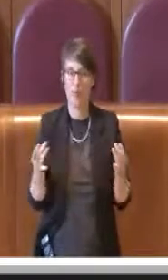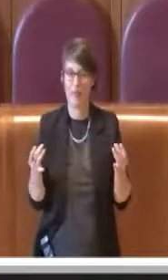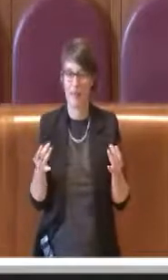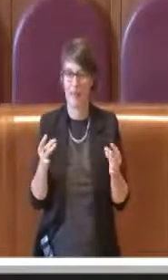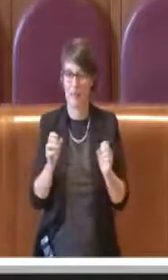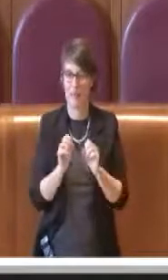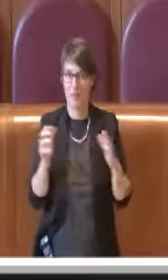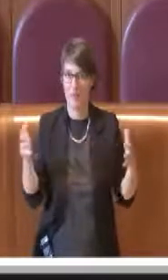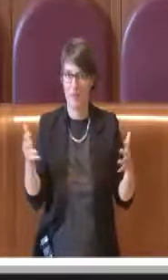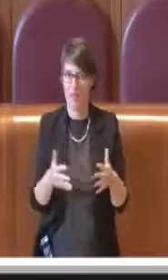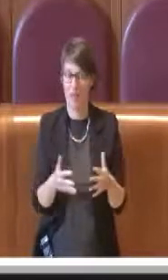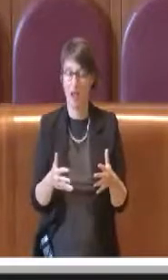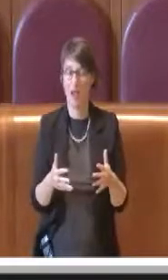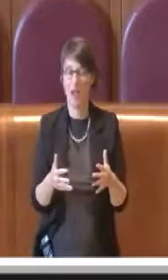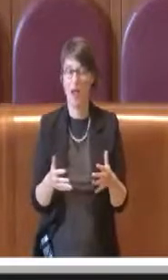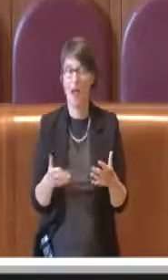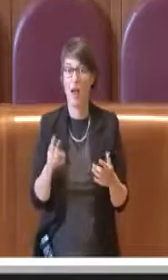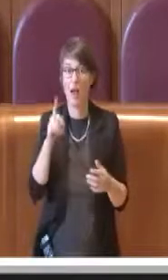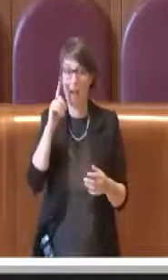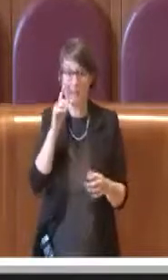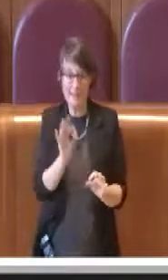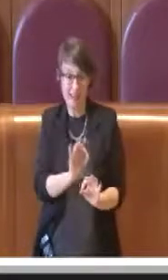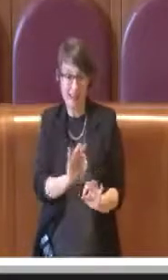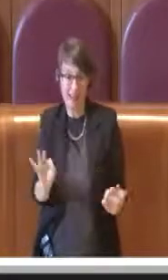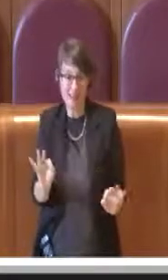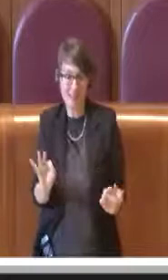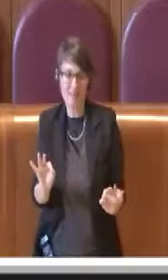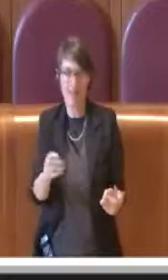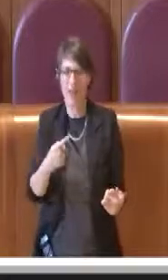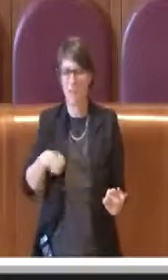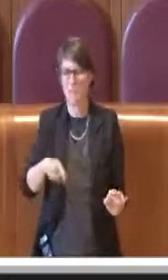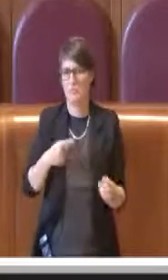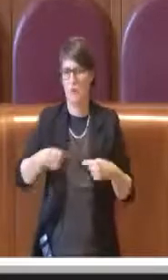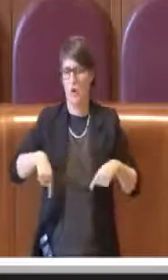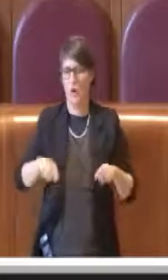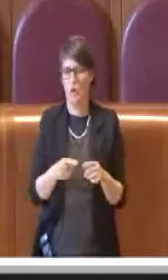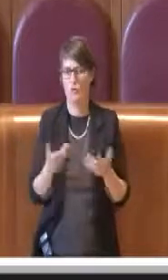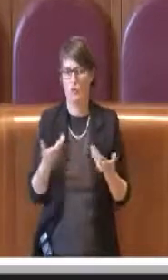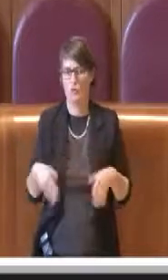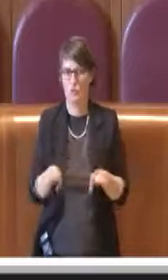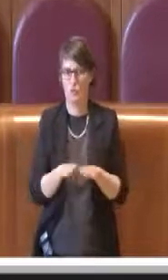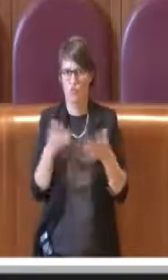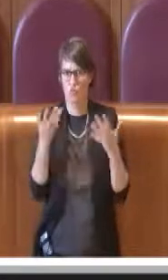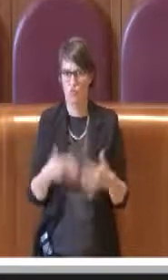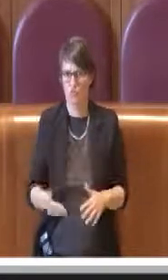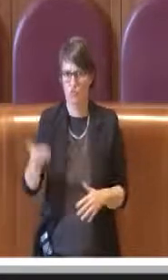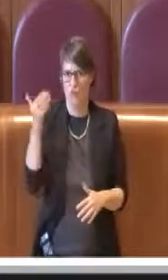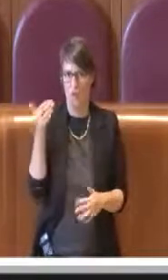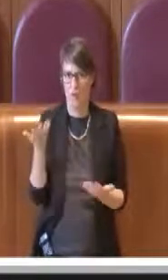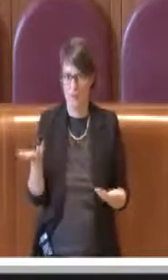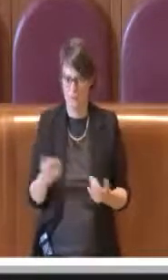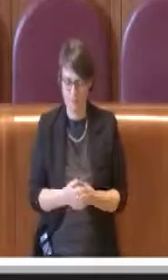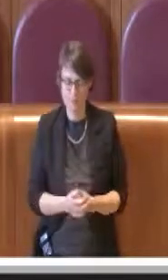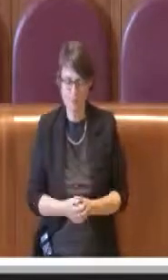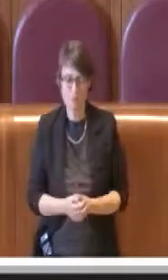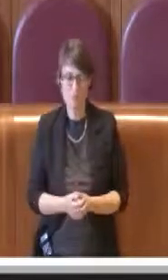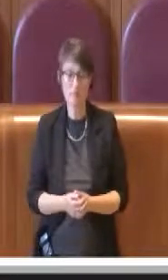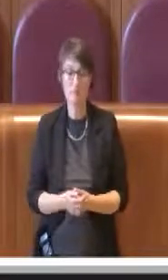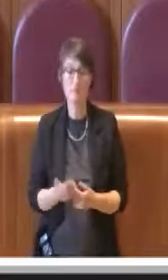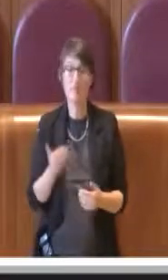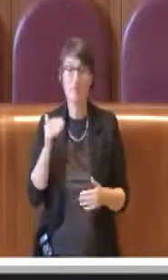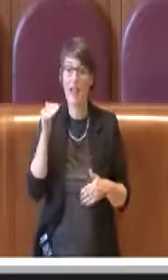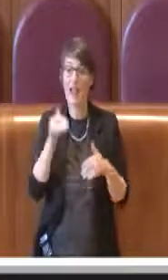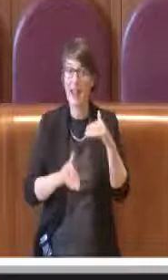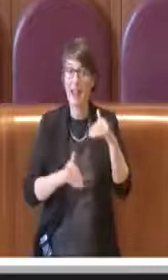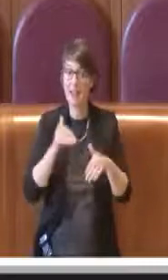sarebbe già conclusa, quindi stiamo andando avanti e ci stiamo sacrificando perché evidentemente le elezioni ci sono